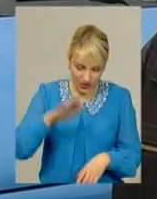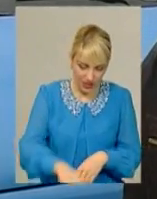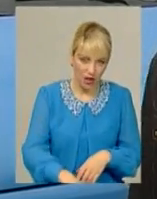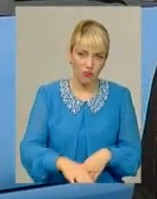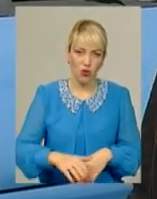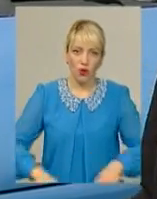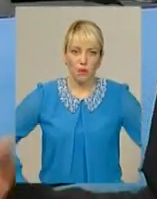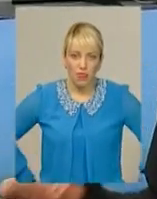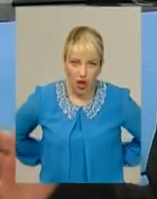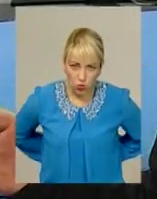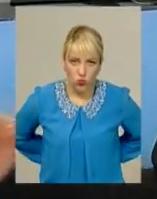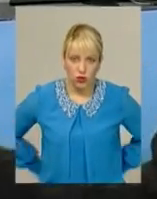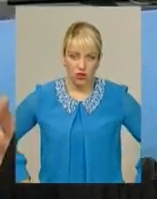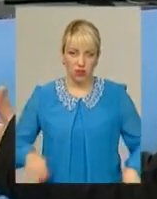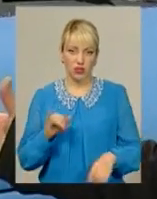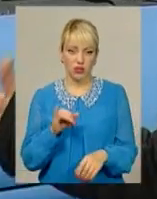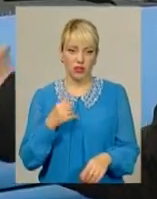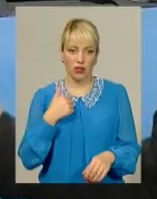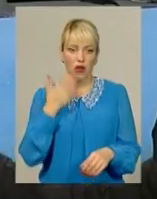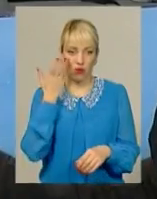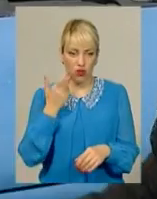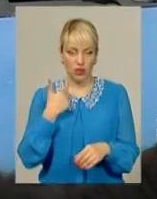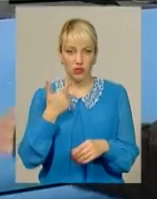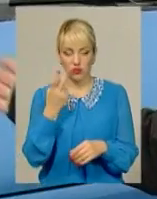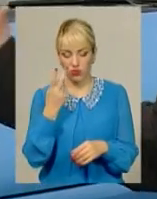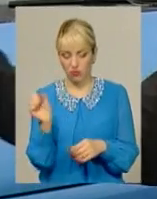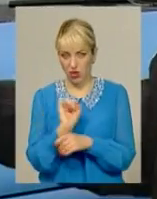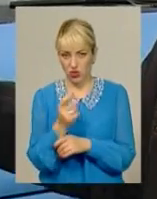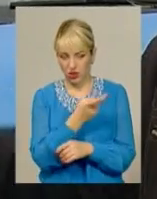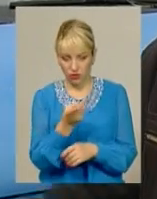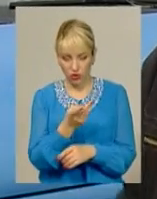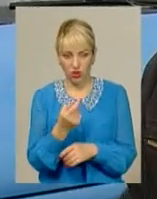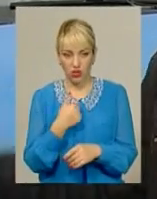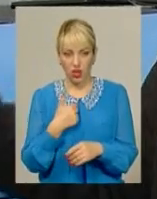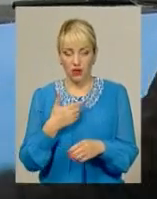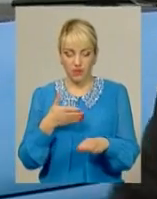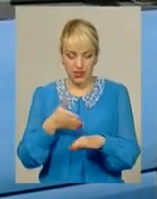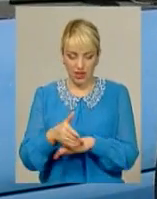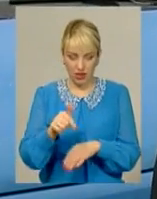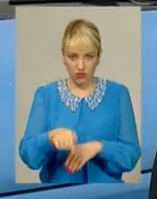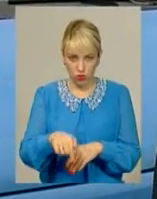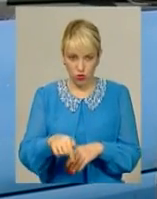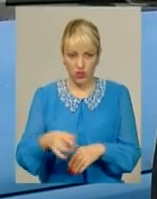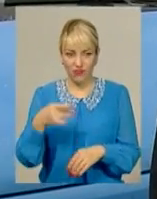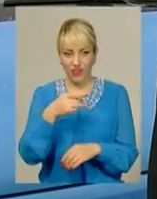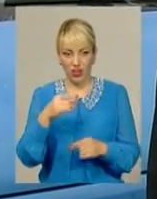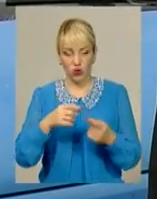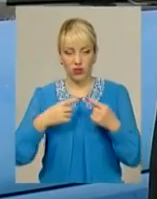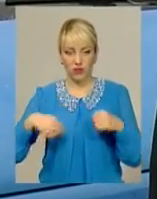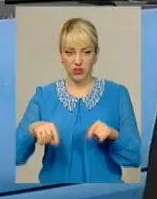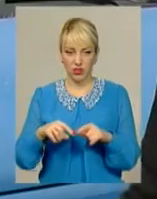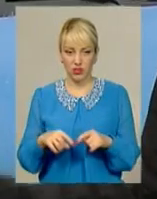одягають наручники. Потім їхали їхні дві машини, я заїхав всередну сюди, в районний відділ